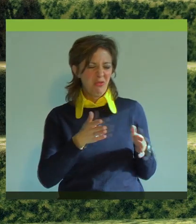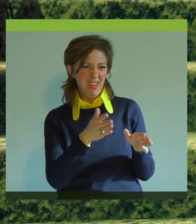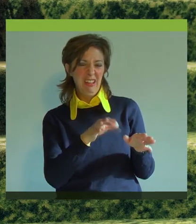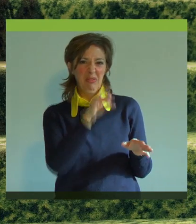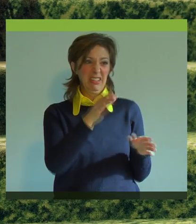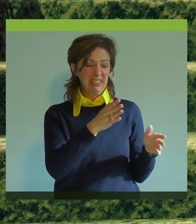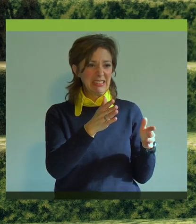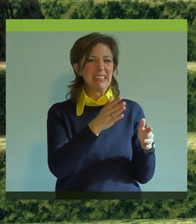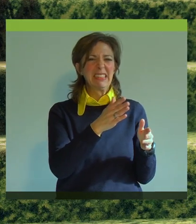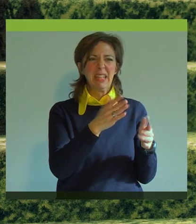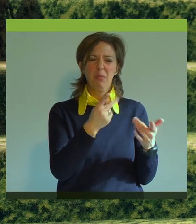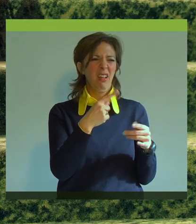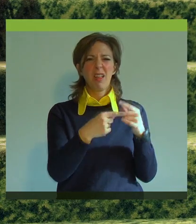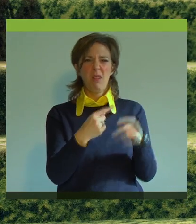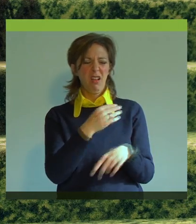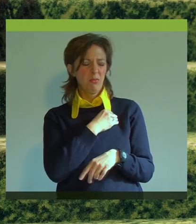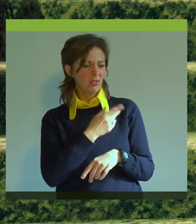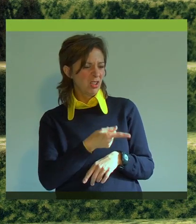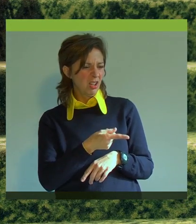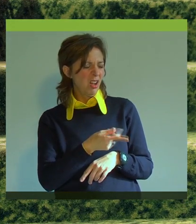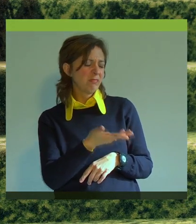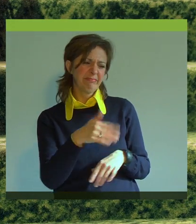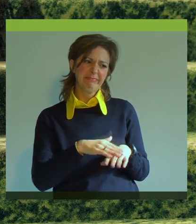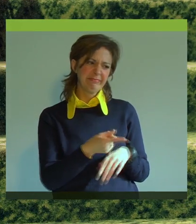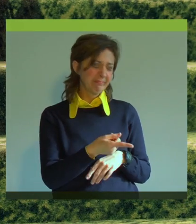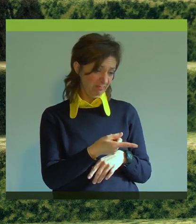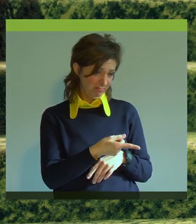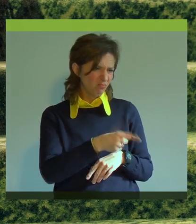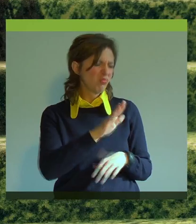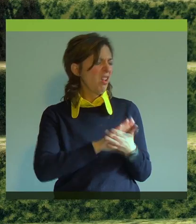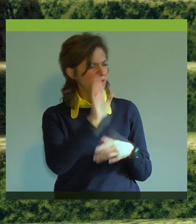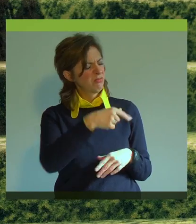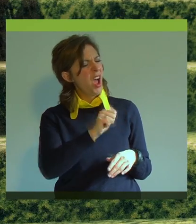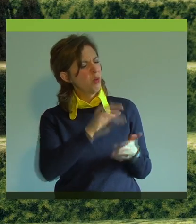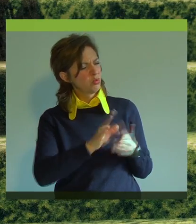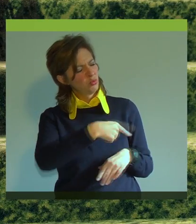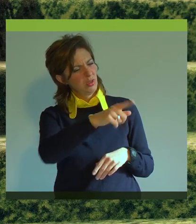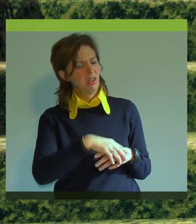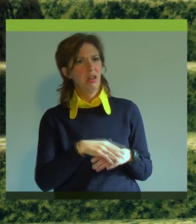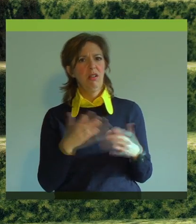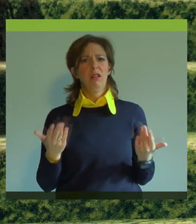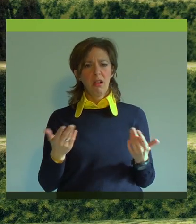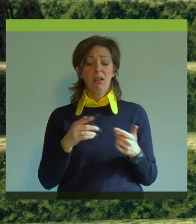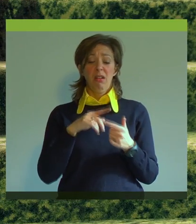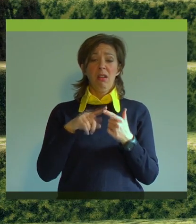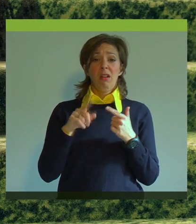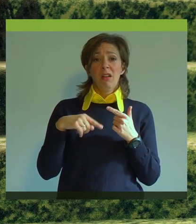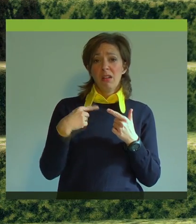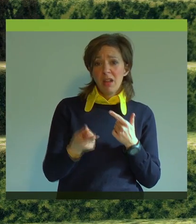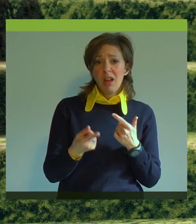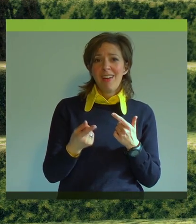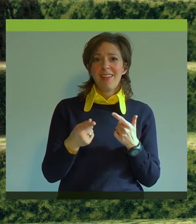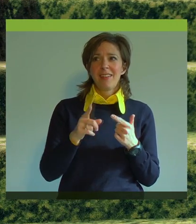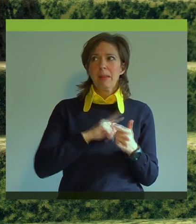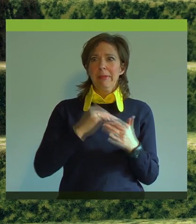versucht, einen Weg zu finden, aber immer nur gesagt kriegt, Entschuldigung, aber geh doch einfach auf die Hauptschule, hin